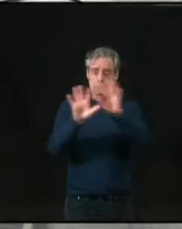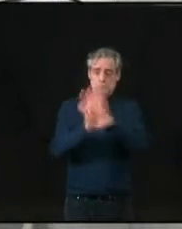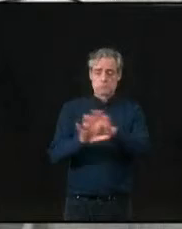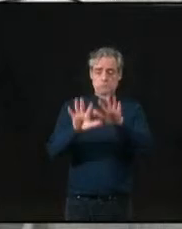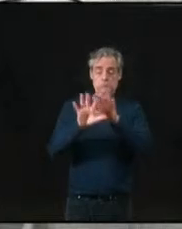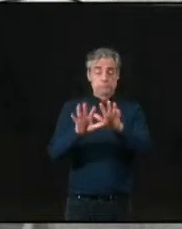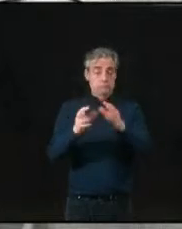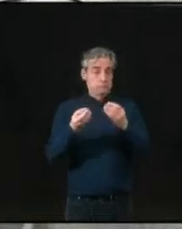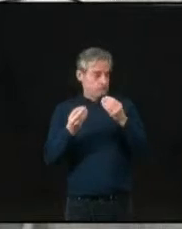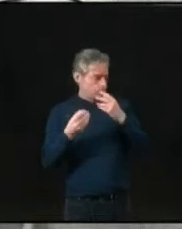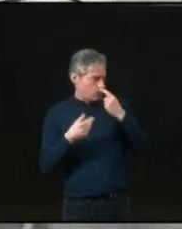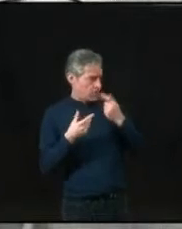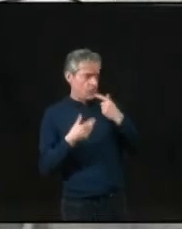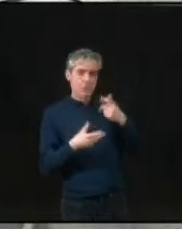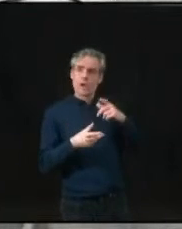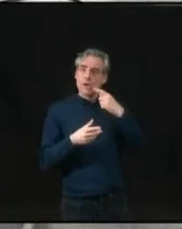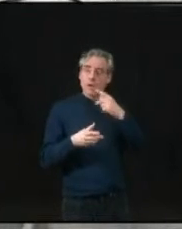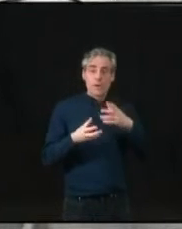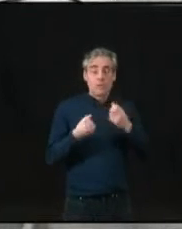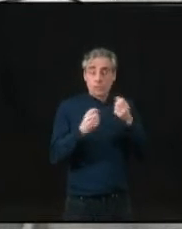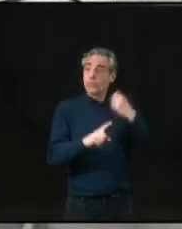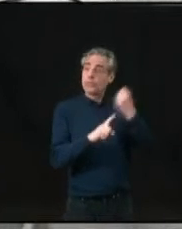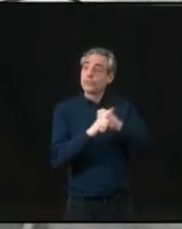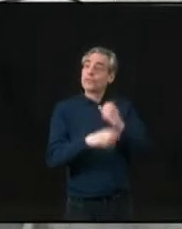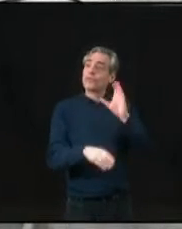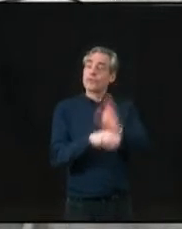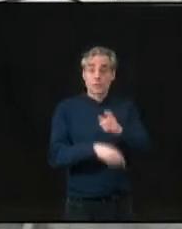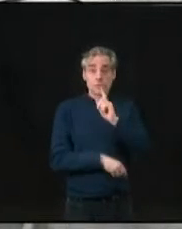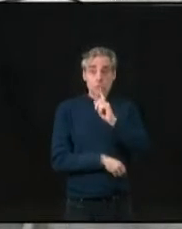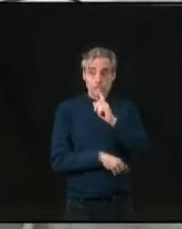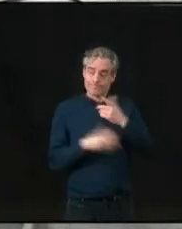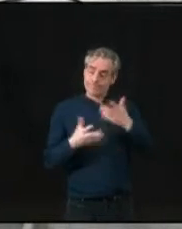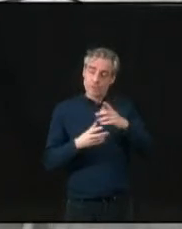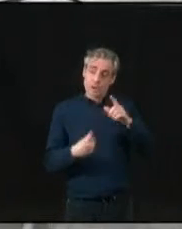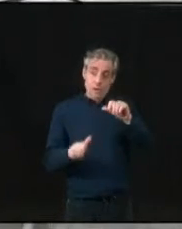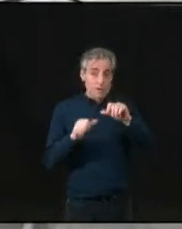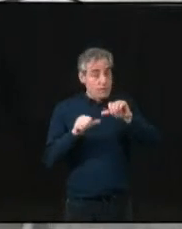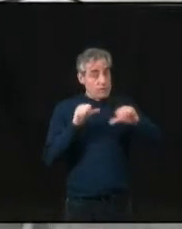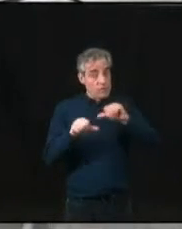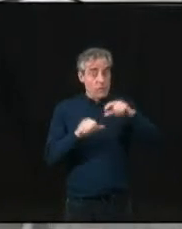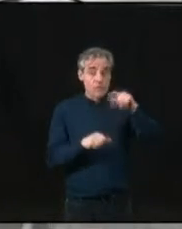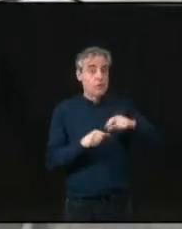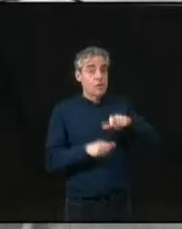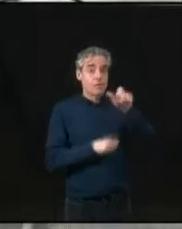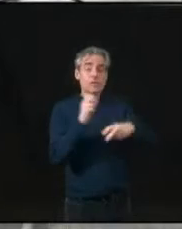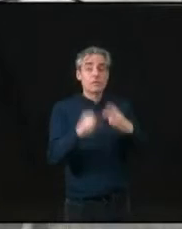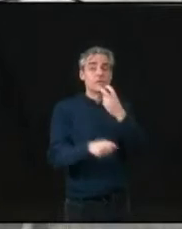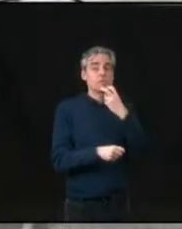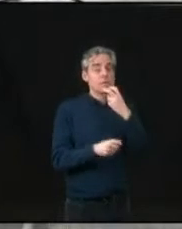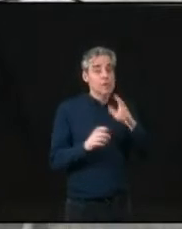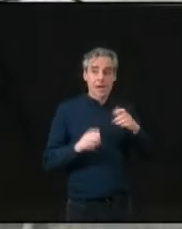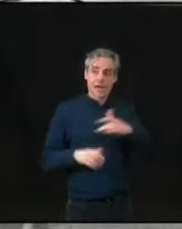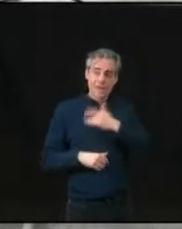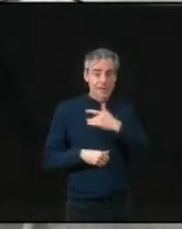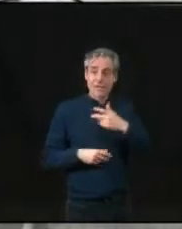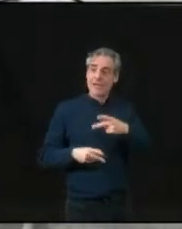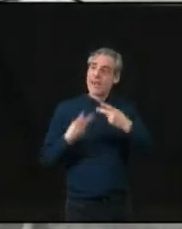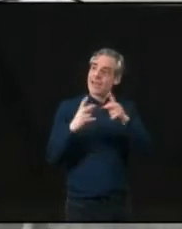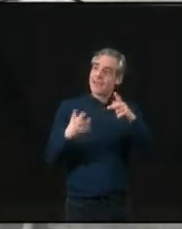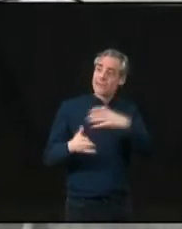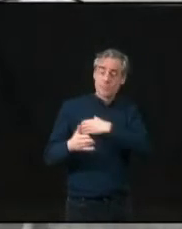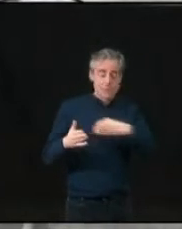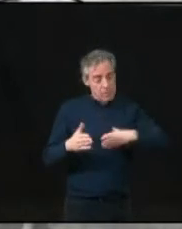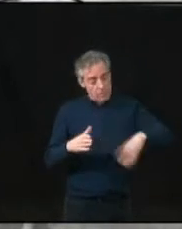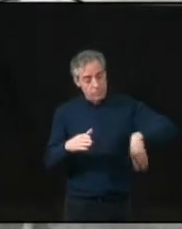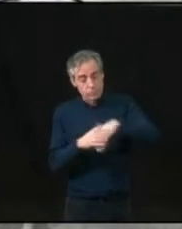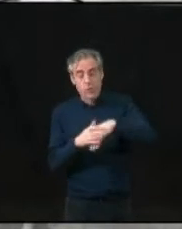renforce l'abstention contre laquelle nous sommes en lutte. Pour remédier à cela, nous devons intéresser les citoyens et les citoyennes à la vie municipale. Cela passe